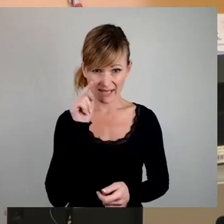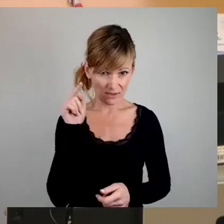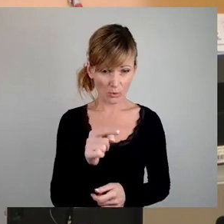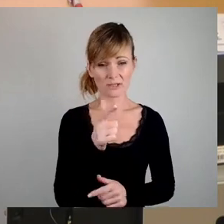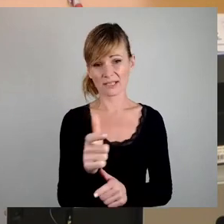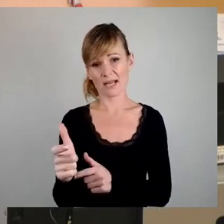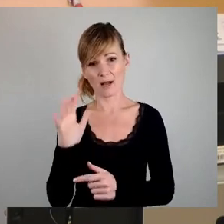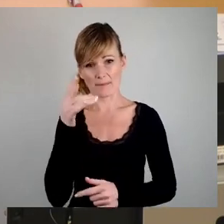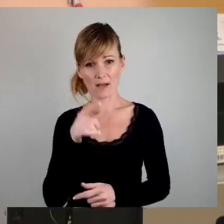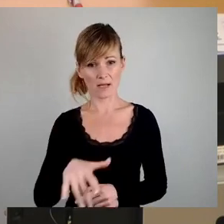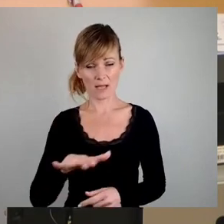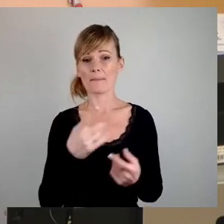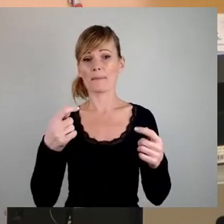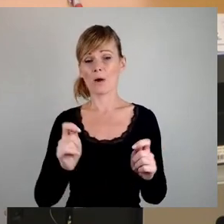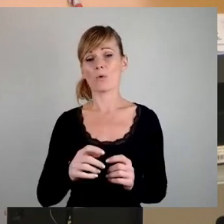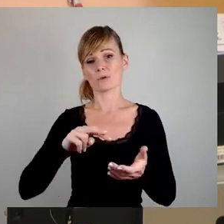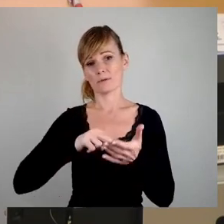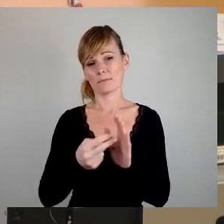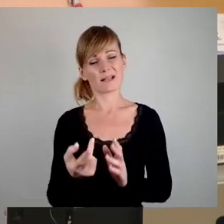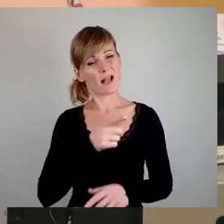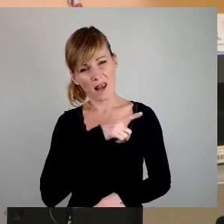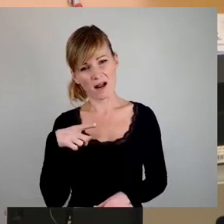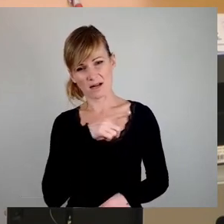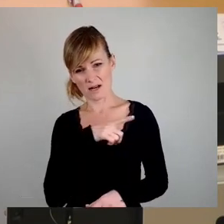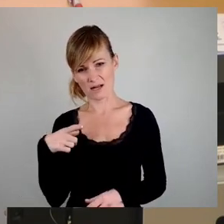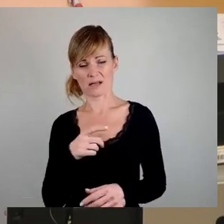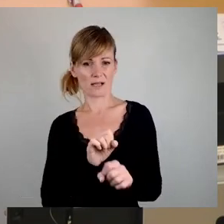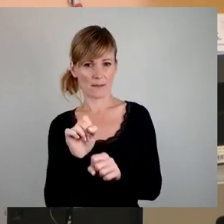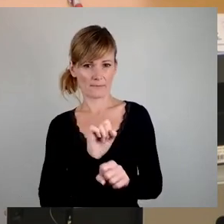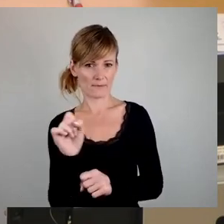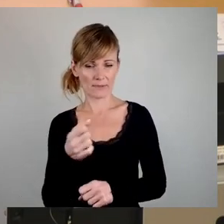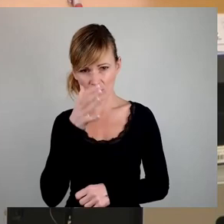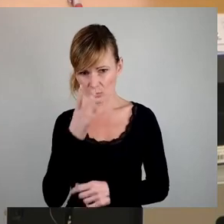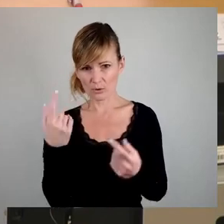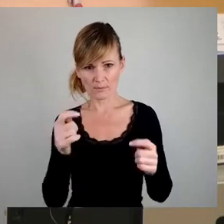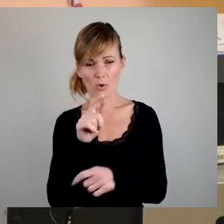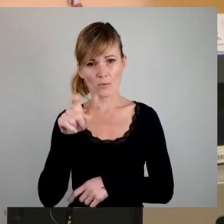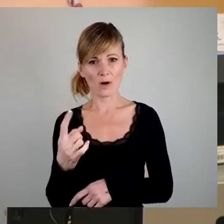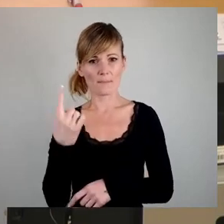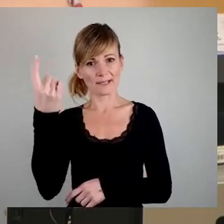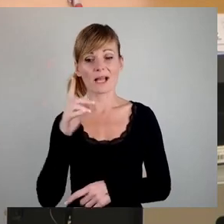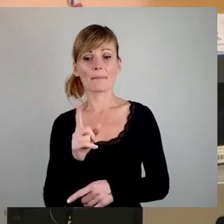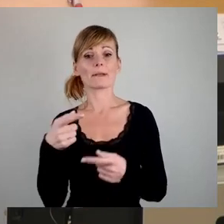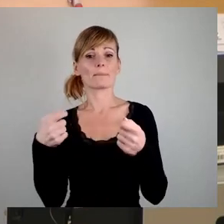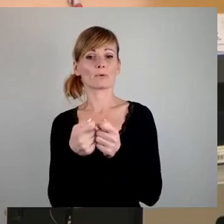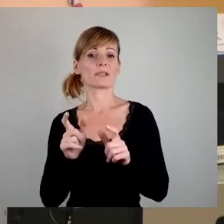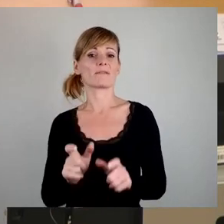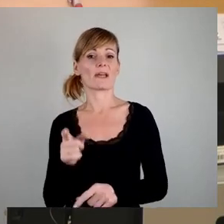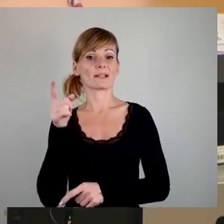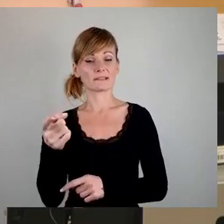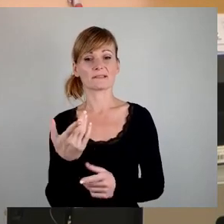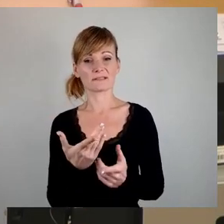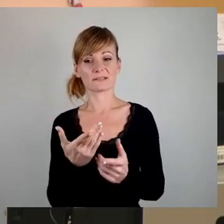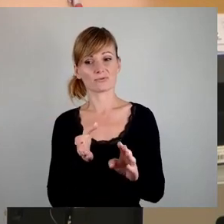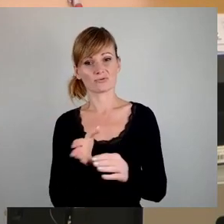Bebauungsplan, um den wir lange gekämpft haben, und zwar nicht mit dem grünen Baubürgermeister, sondern mit der Bundeswehr, weil die sich dort quergestellt haben. Wenn die nämlich dort